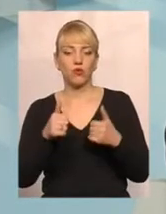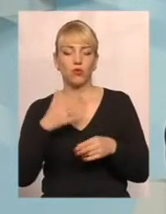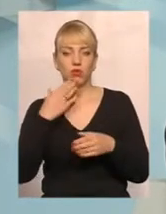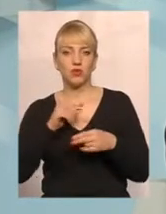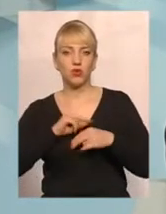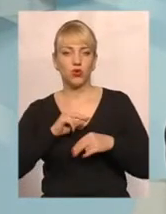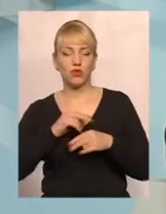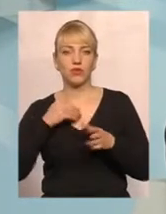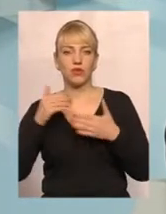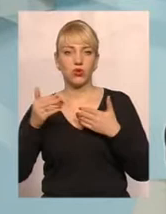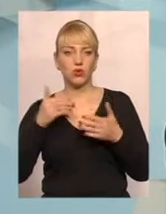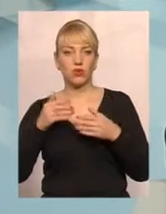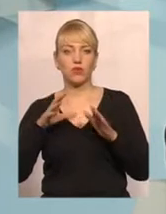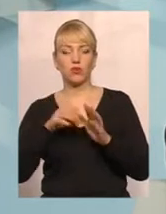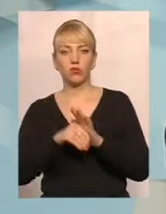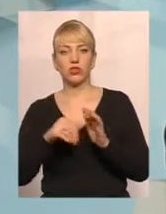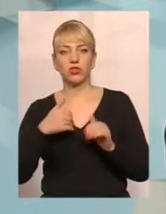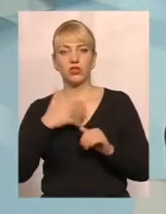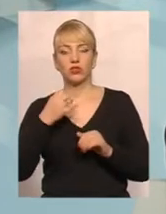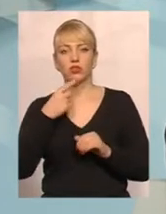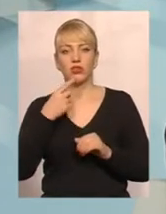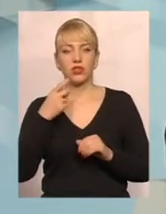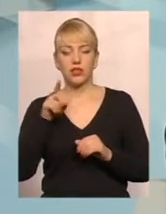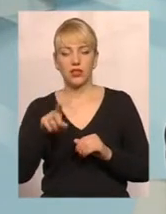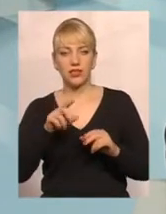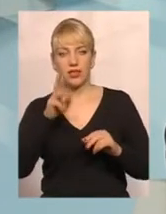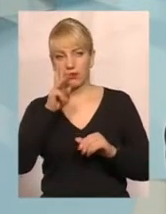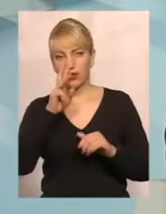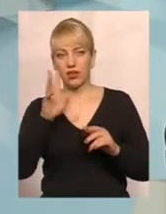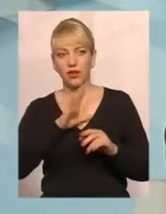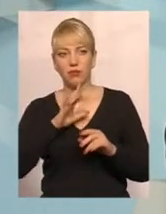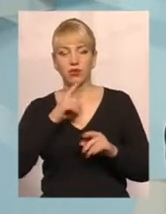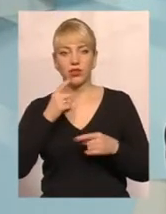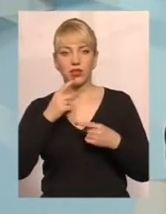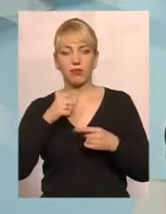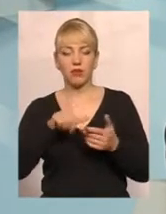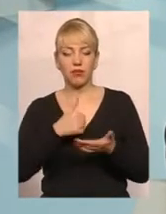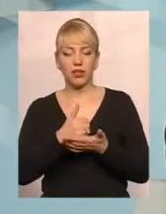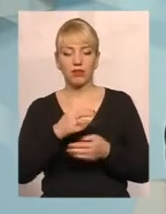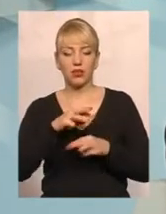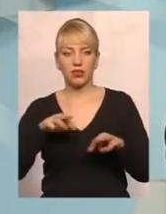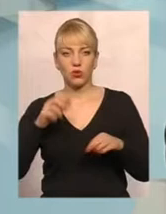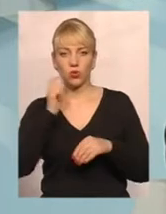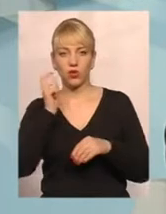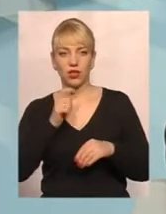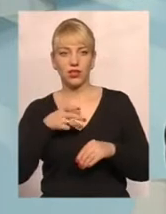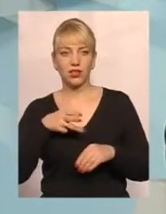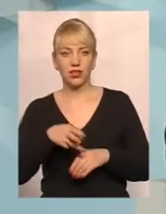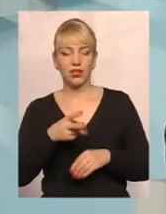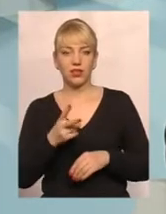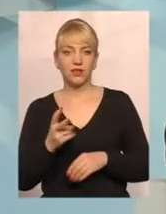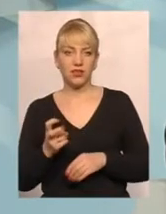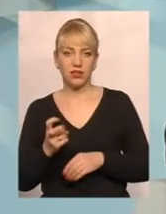відносини. В тому числі, хочу сказати, що та зарплата, яка була озвучена прем'єр-міністром України у розмірі